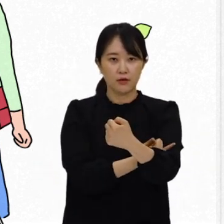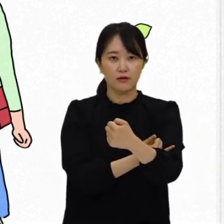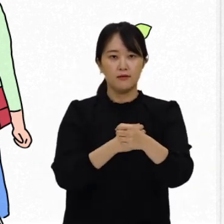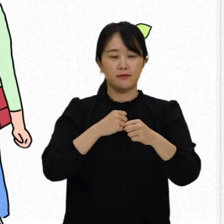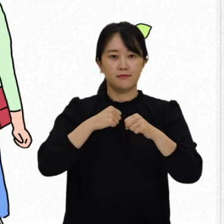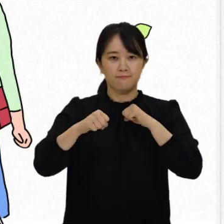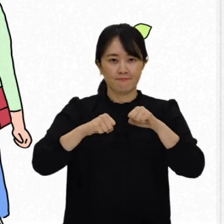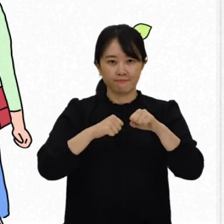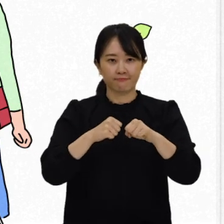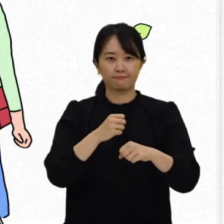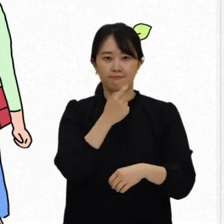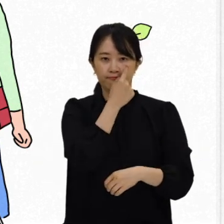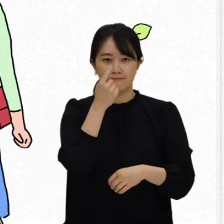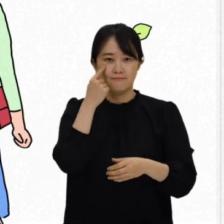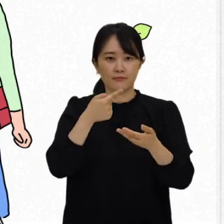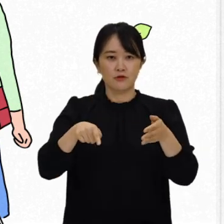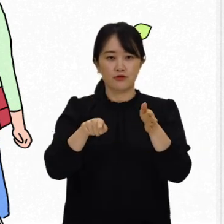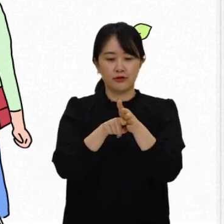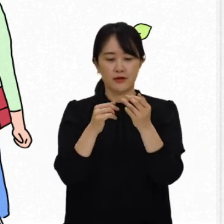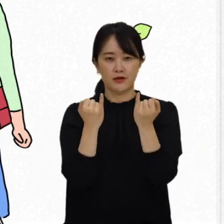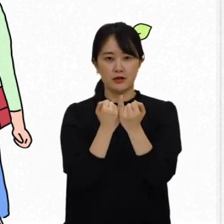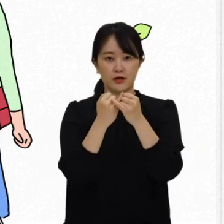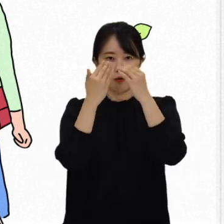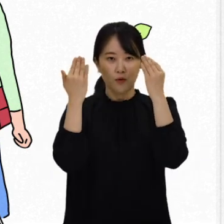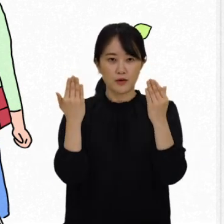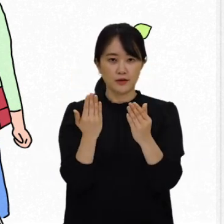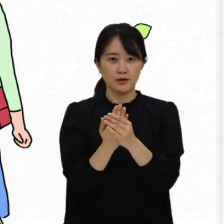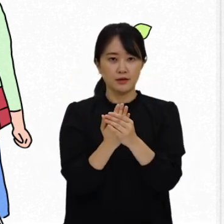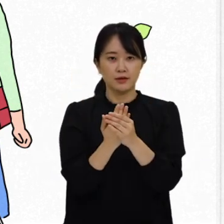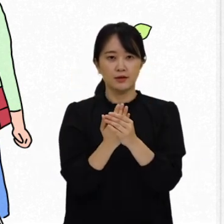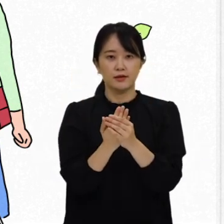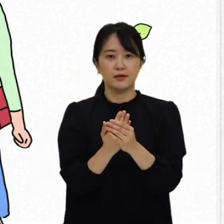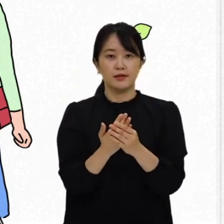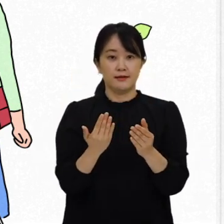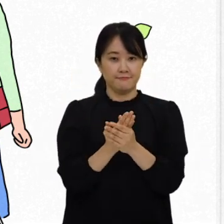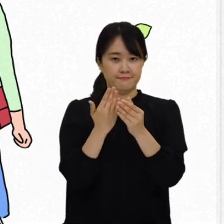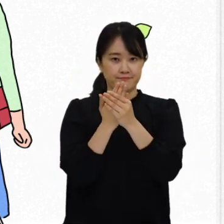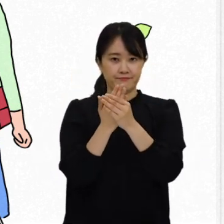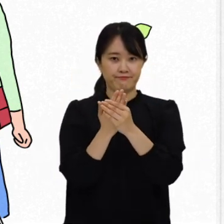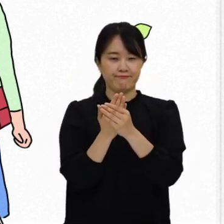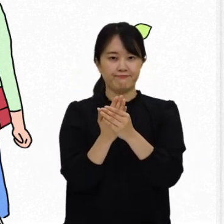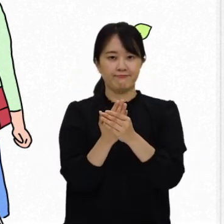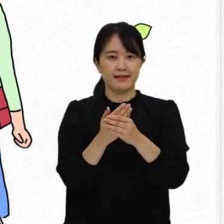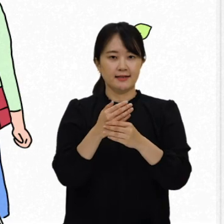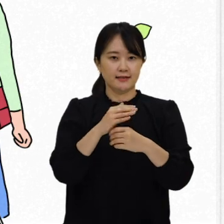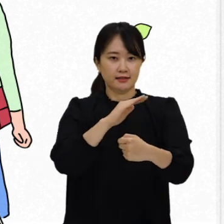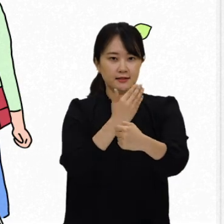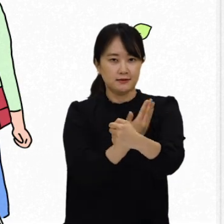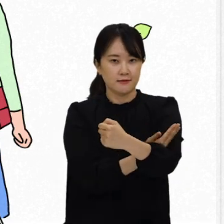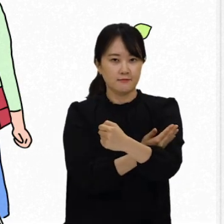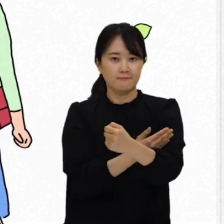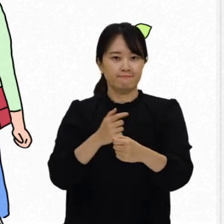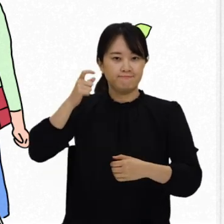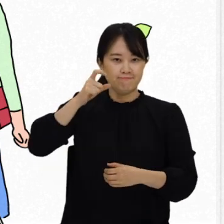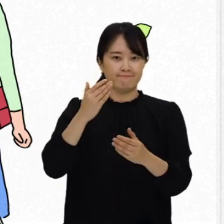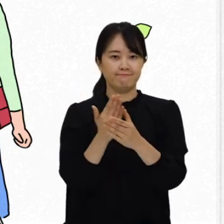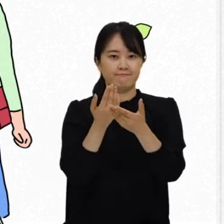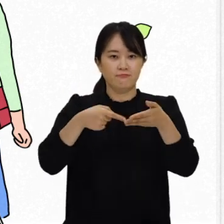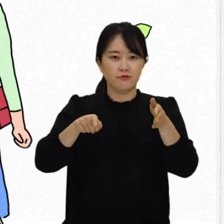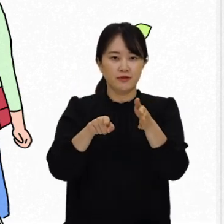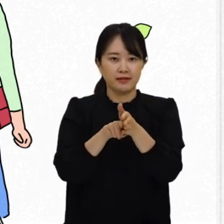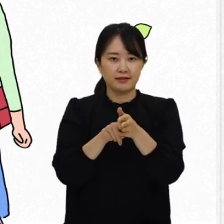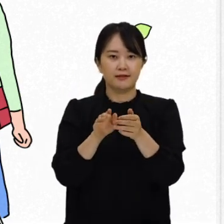제6조 여성들의 완전한 개발, 향상 및 역량 강화를 위한 모든